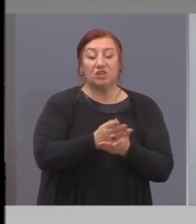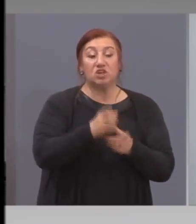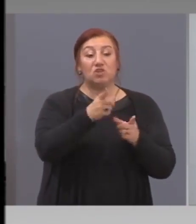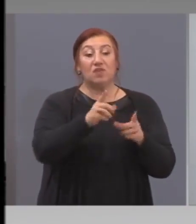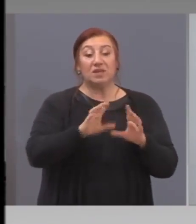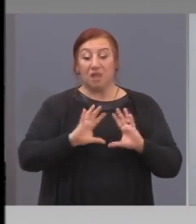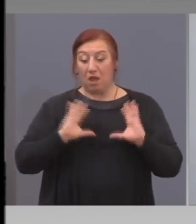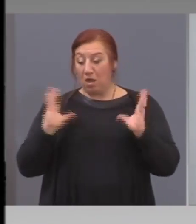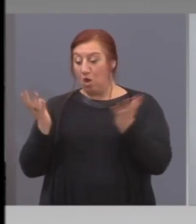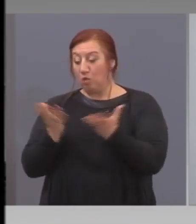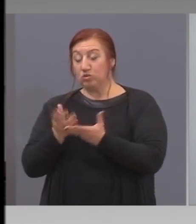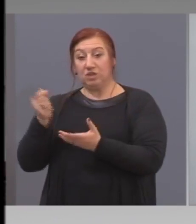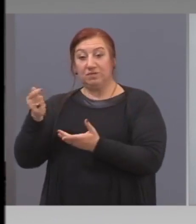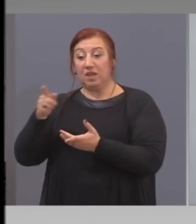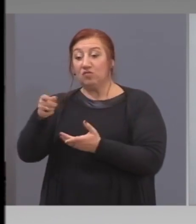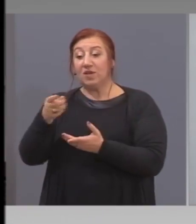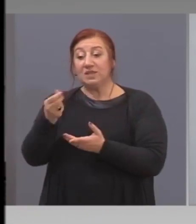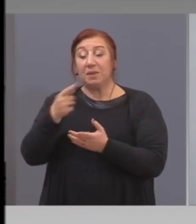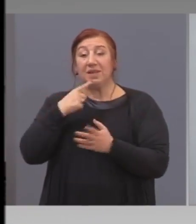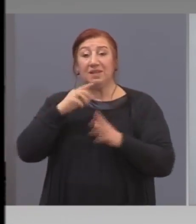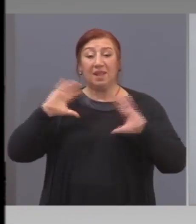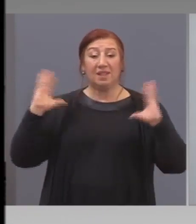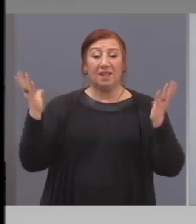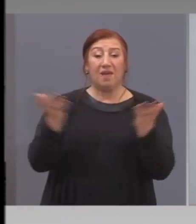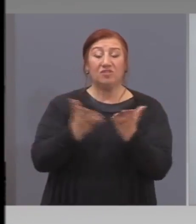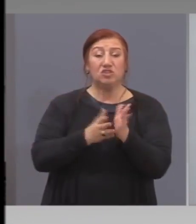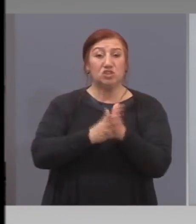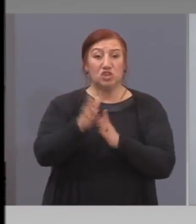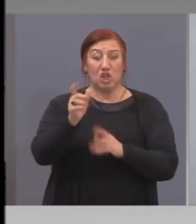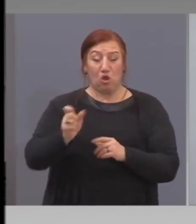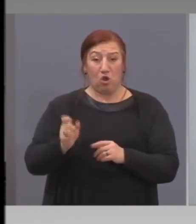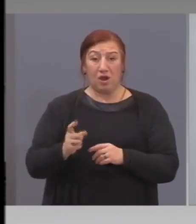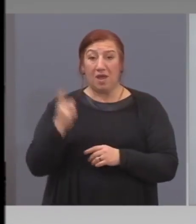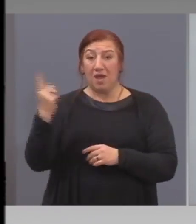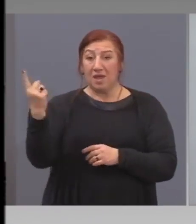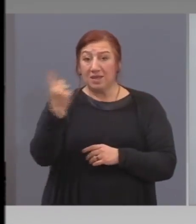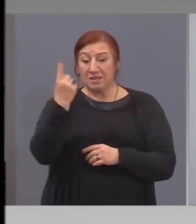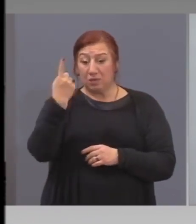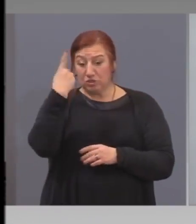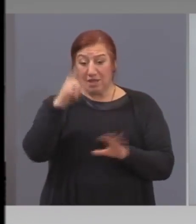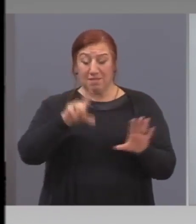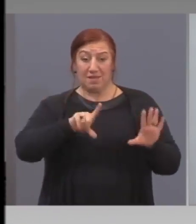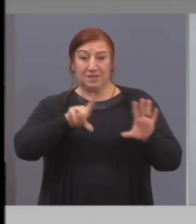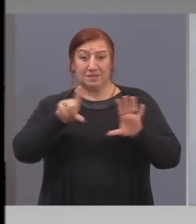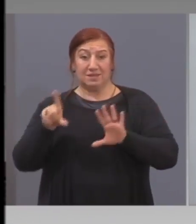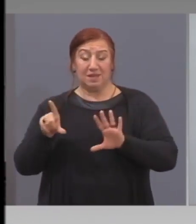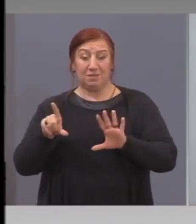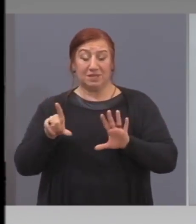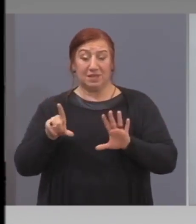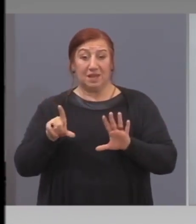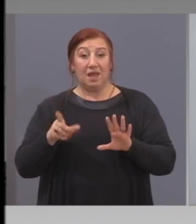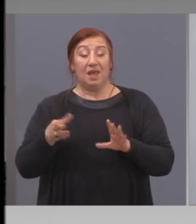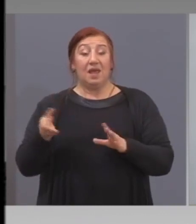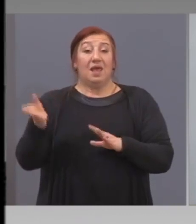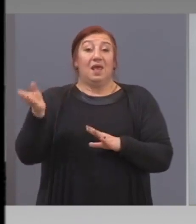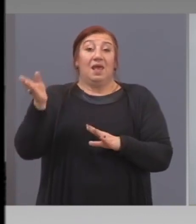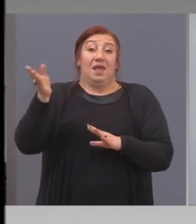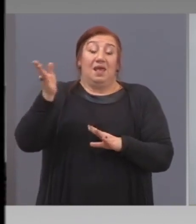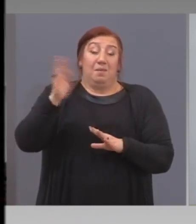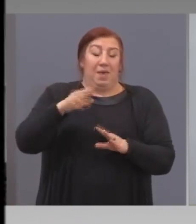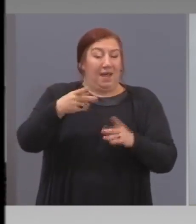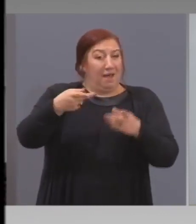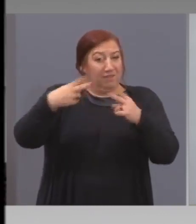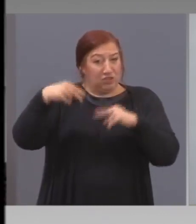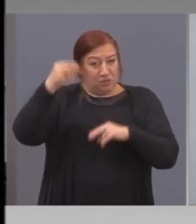пари на всички хора. И само за една седмица питам. И пак ви връщам на ковертите.